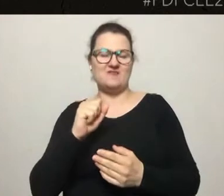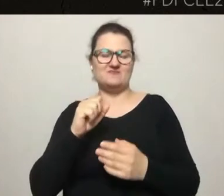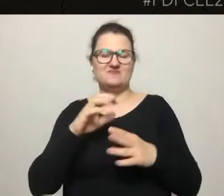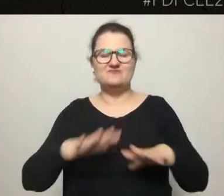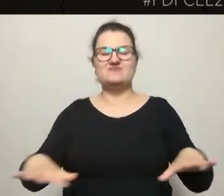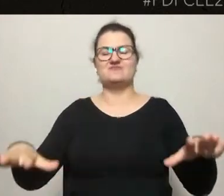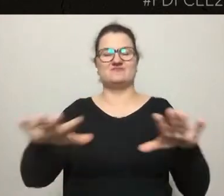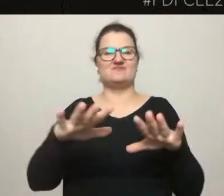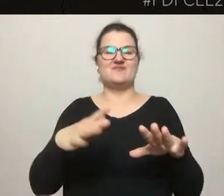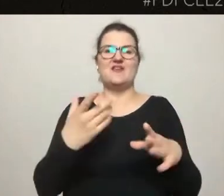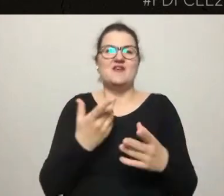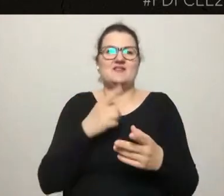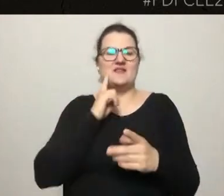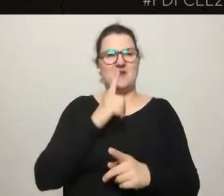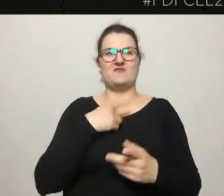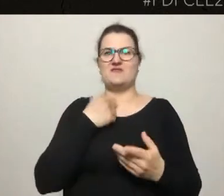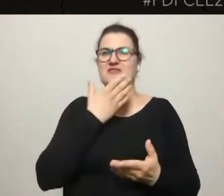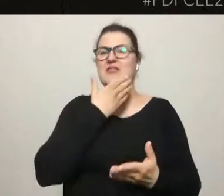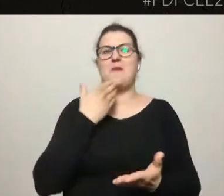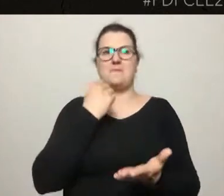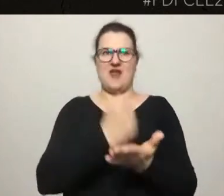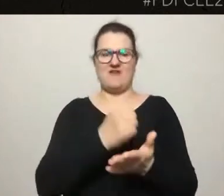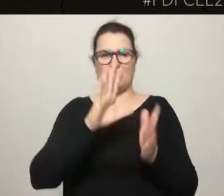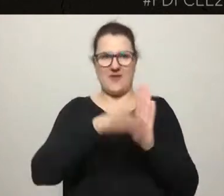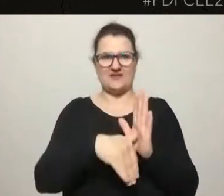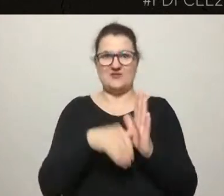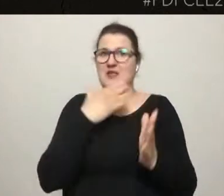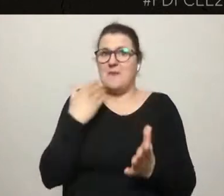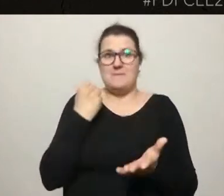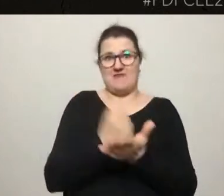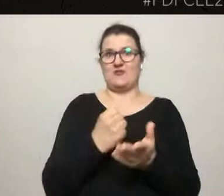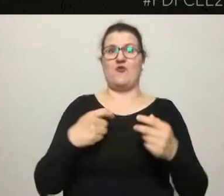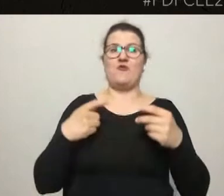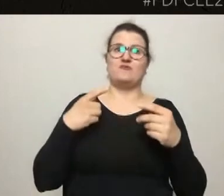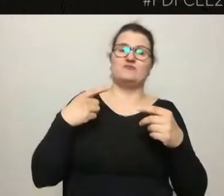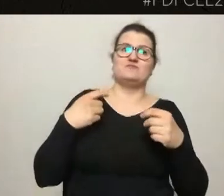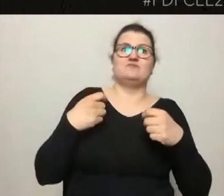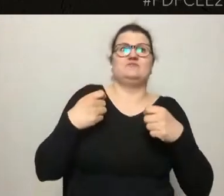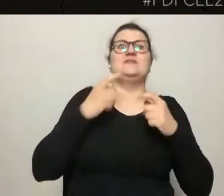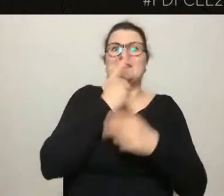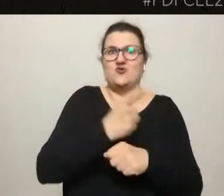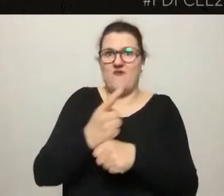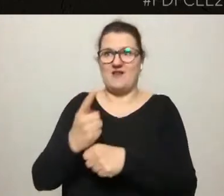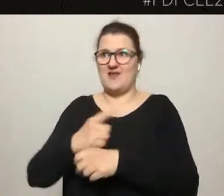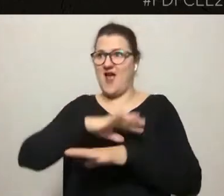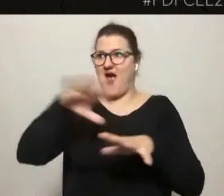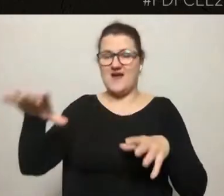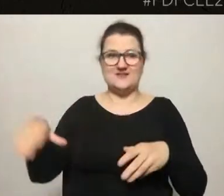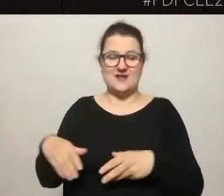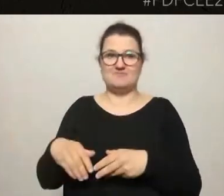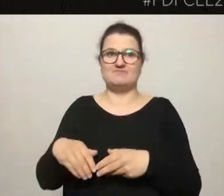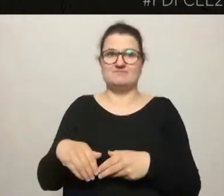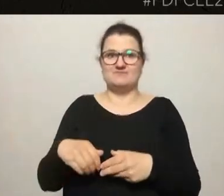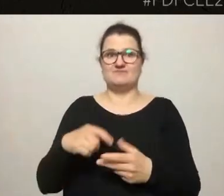nas możliwości współdecydowania, stawia nas w sytuacji samotnej jednostki oderwanej od